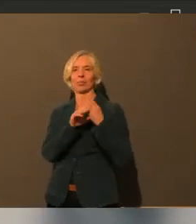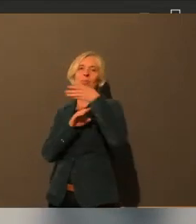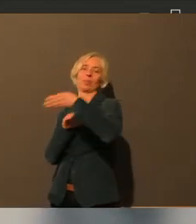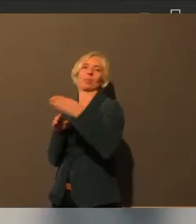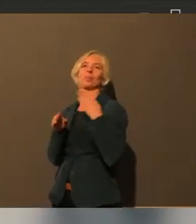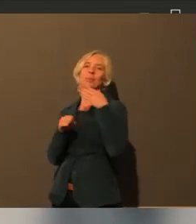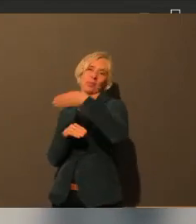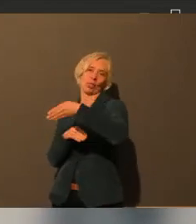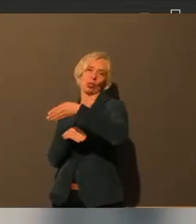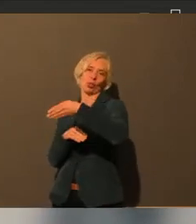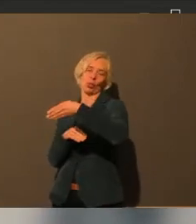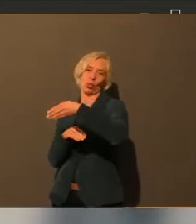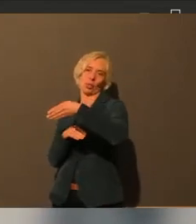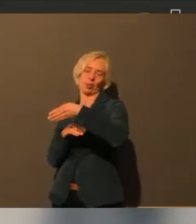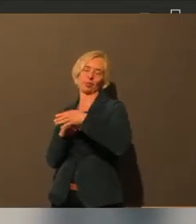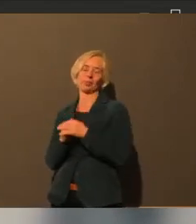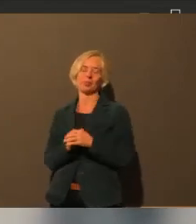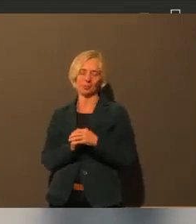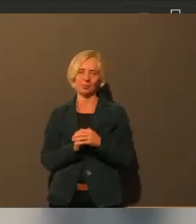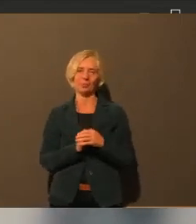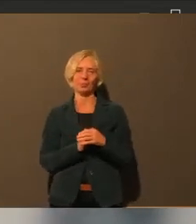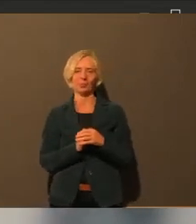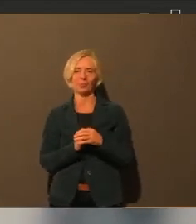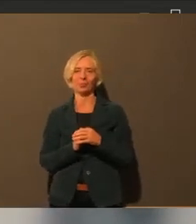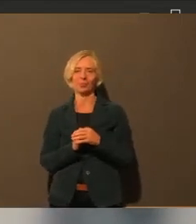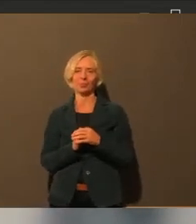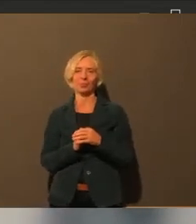-Einrichtungen auch besuchen.